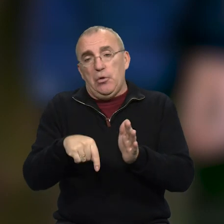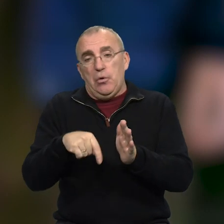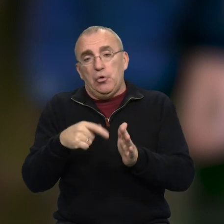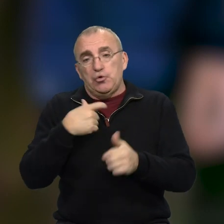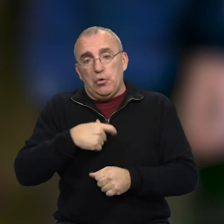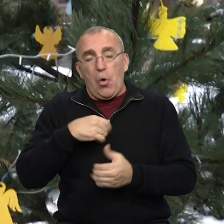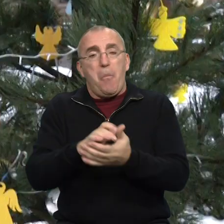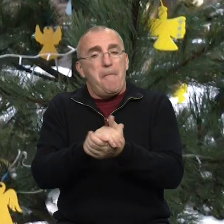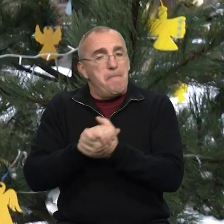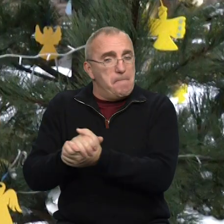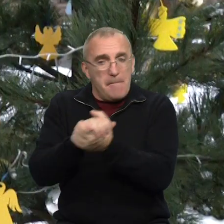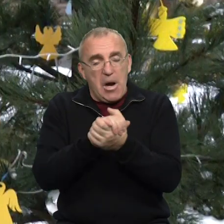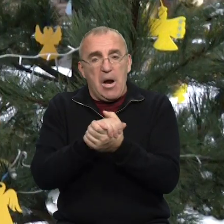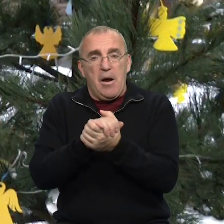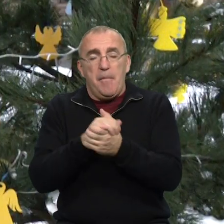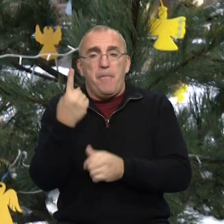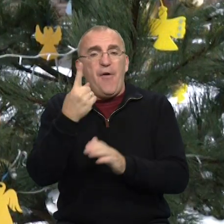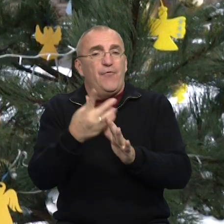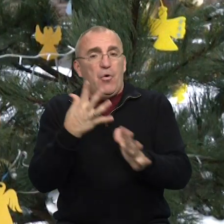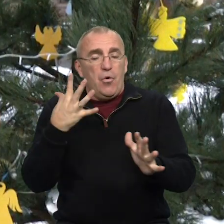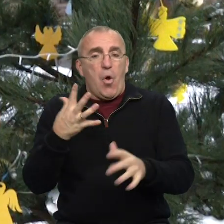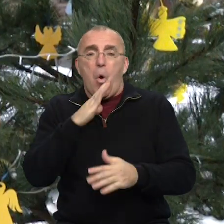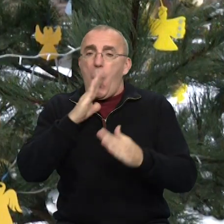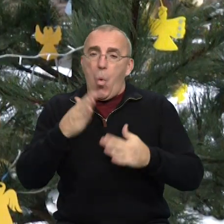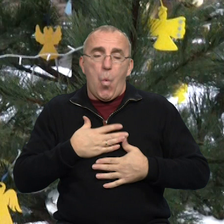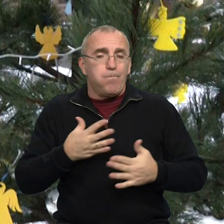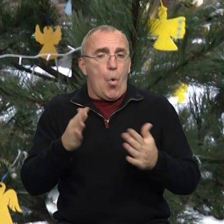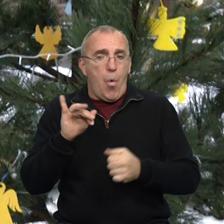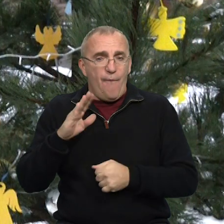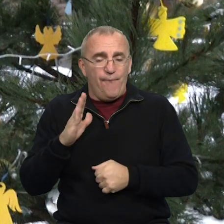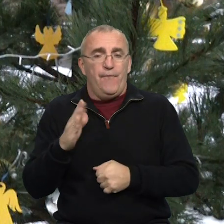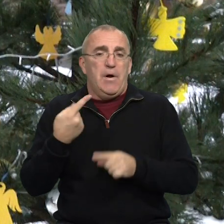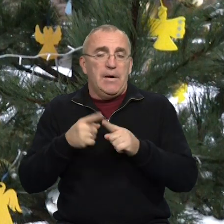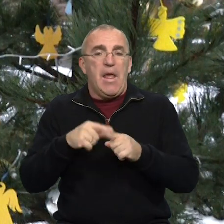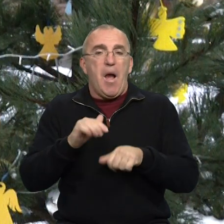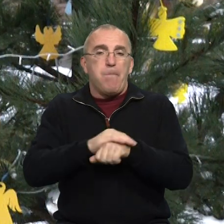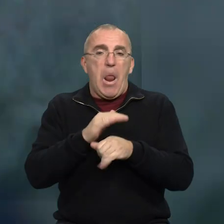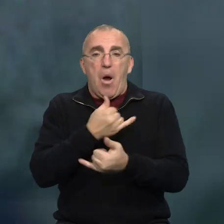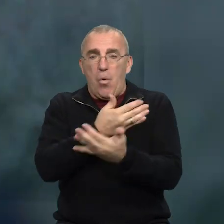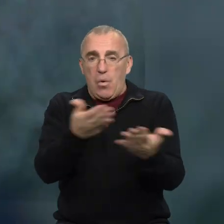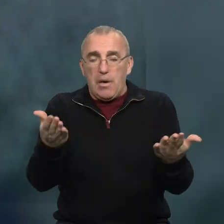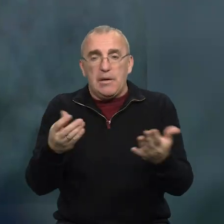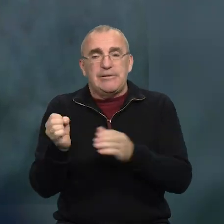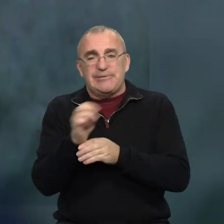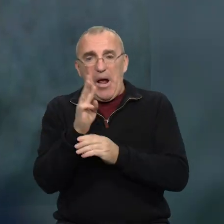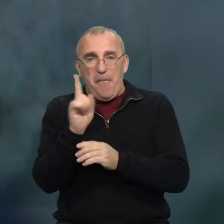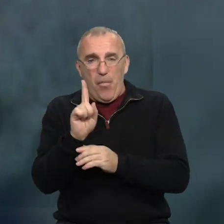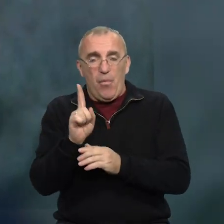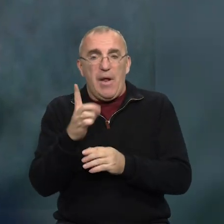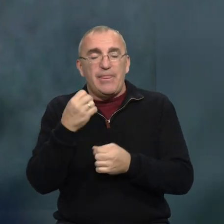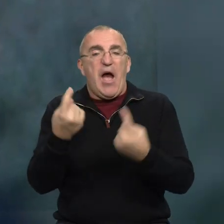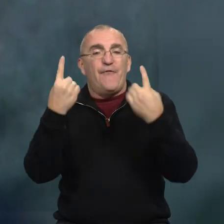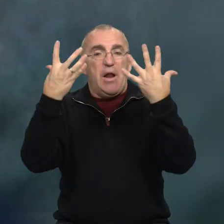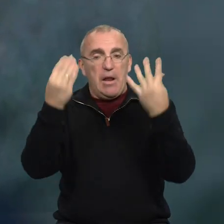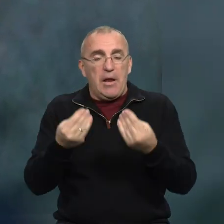собою мир, в першу чергу любов і благодать. Благодать. Його запалюють взагалі